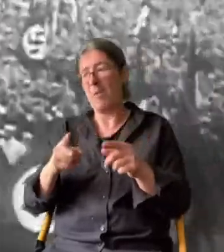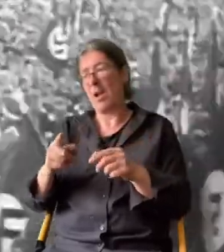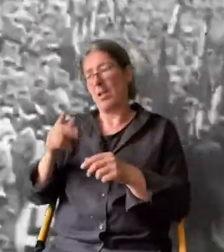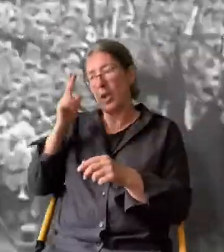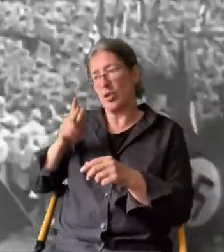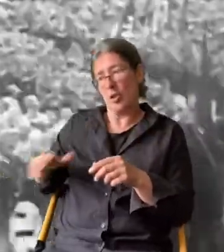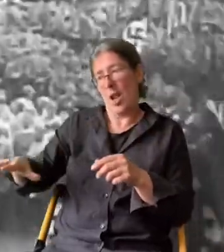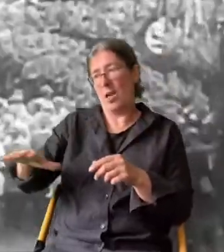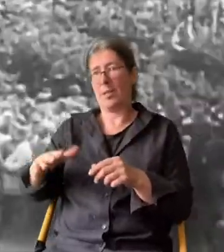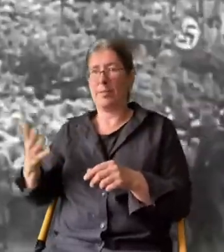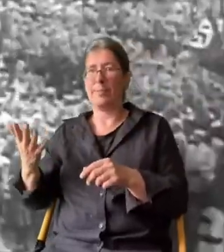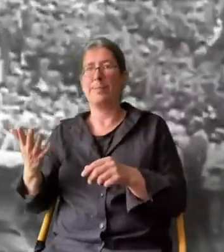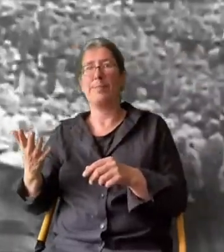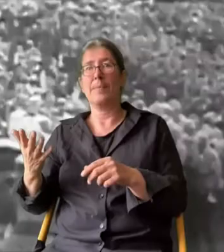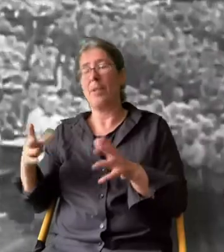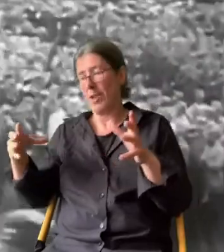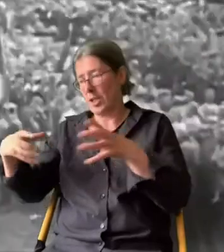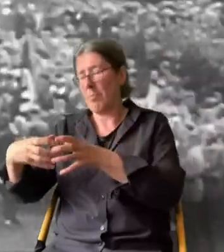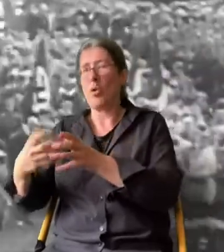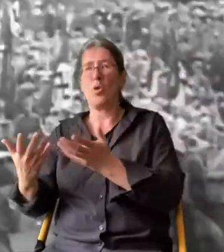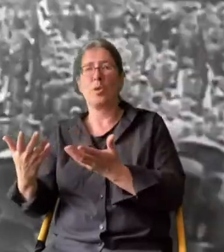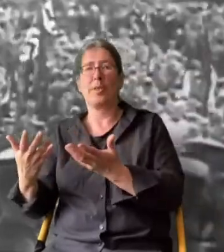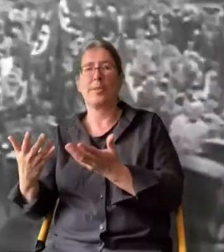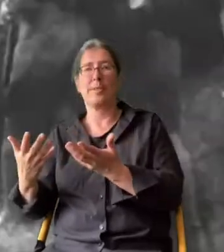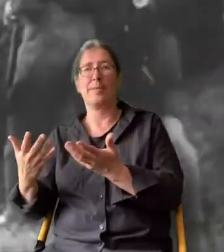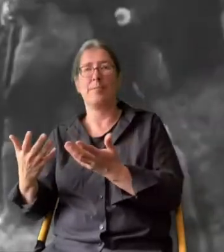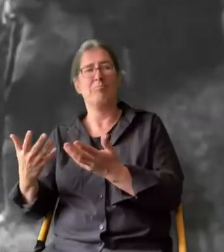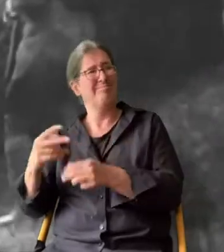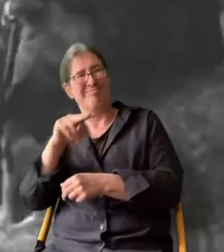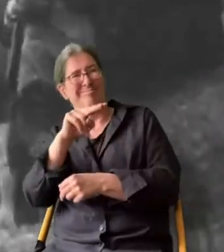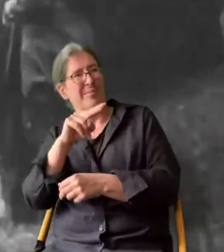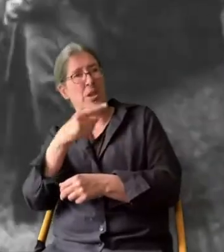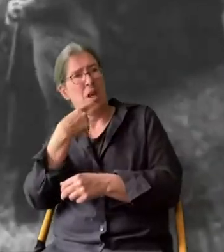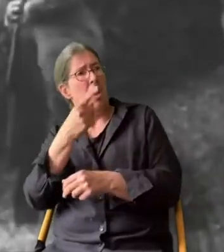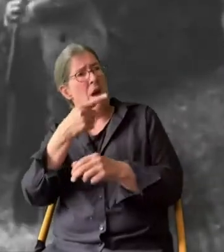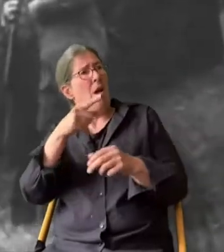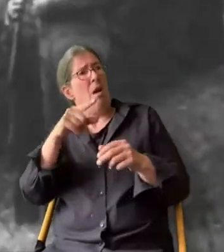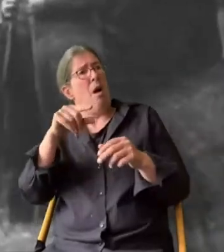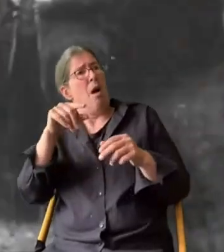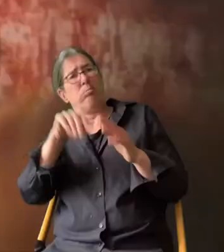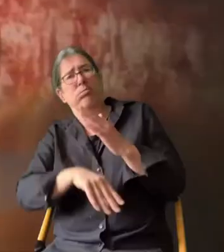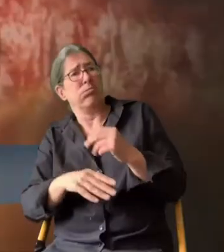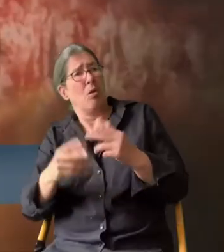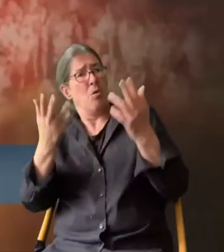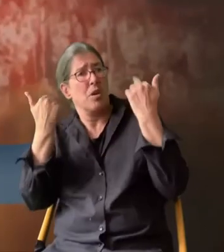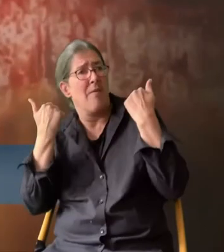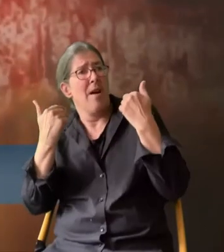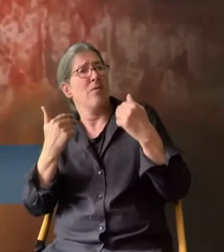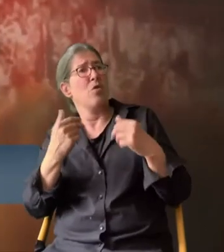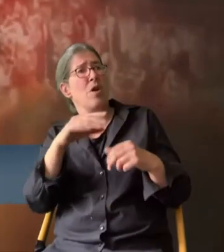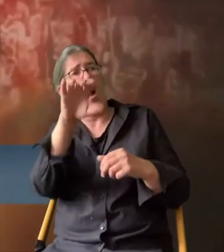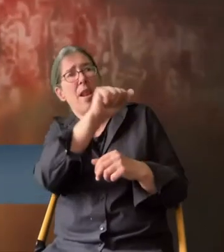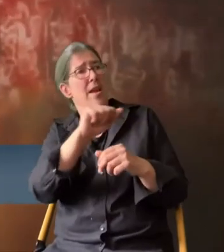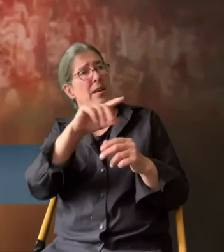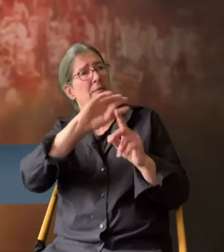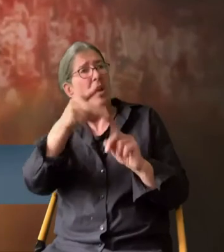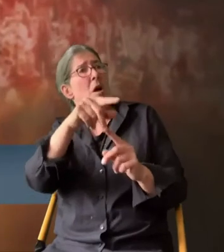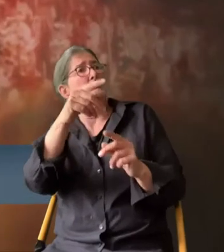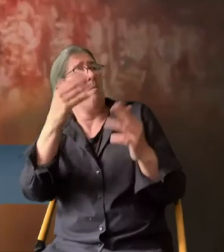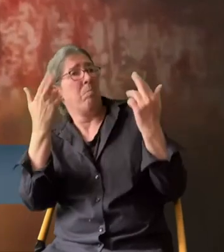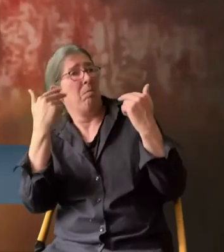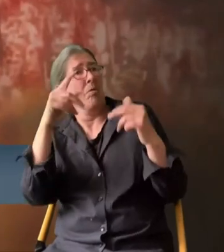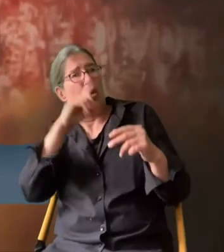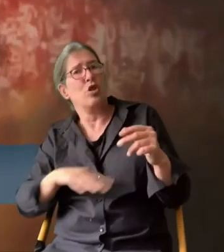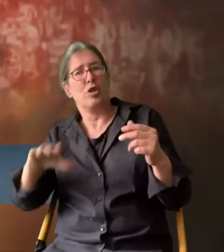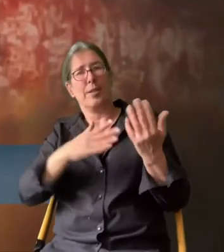massiv auf der nationalistischen Seite sich diejenigen versammelten, die das als eine Schmach und Unterwerfung unter den